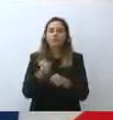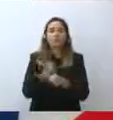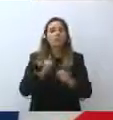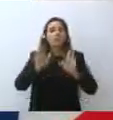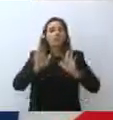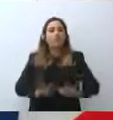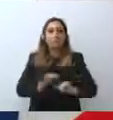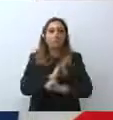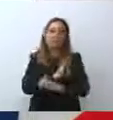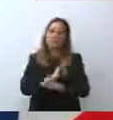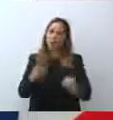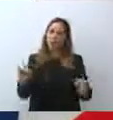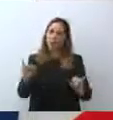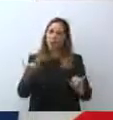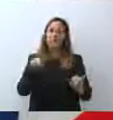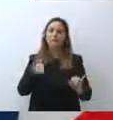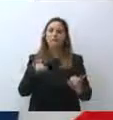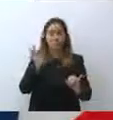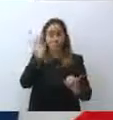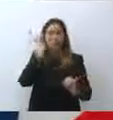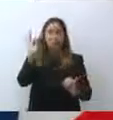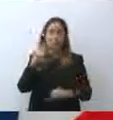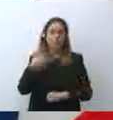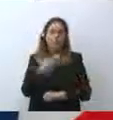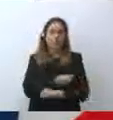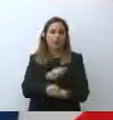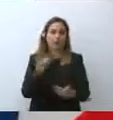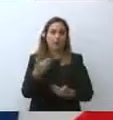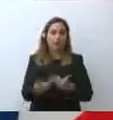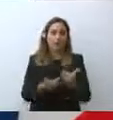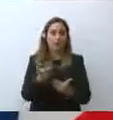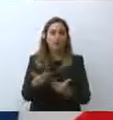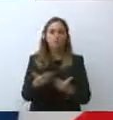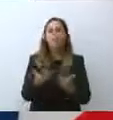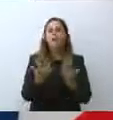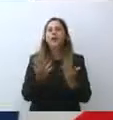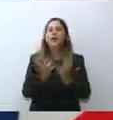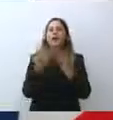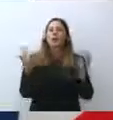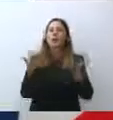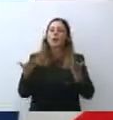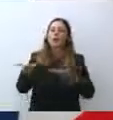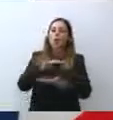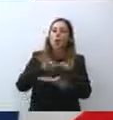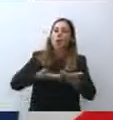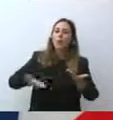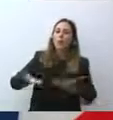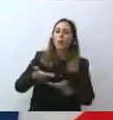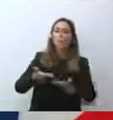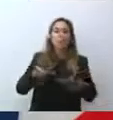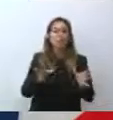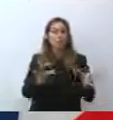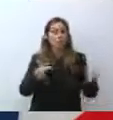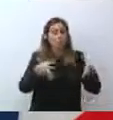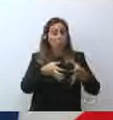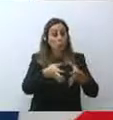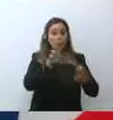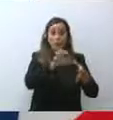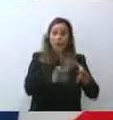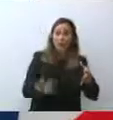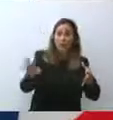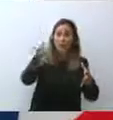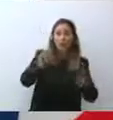campagna. Ma certo la collaborazione fra la Conferenza delle Regioni e